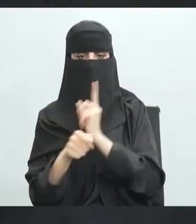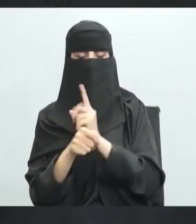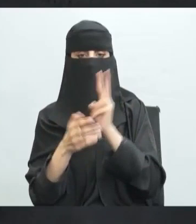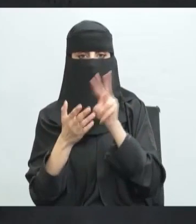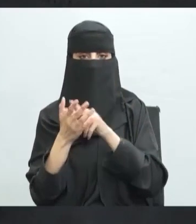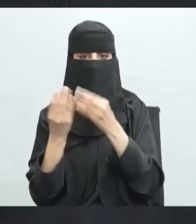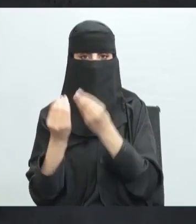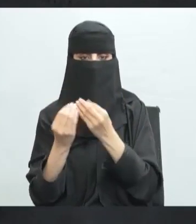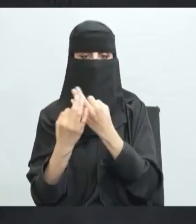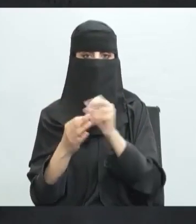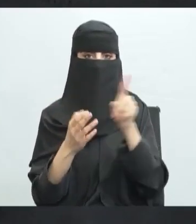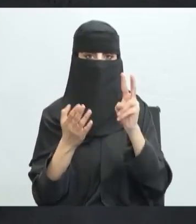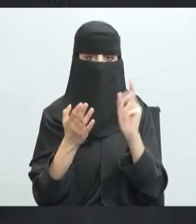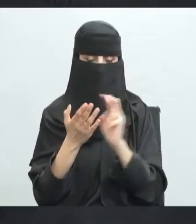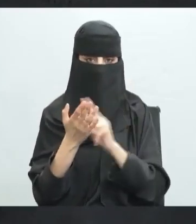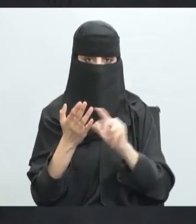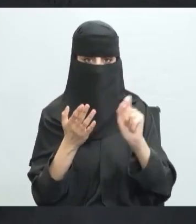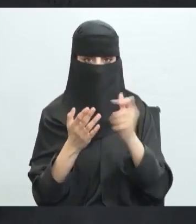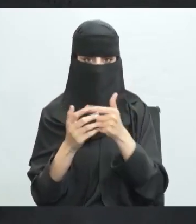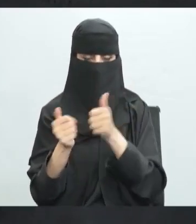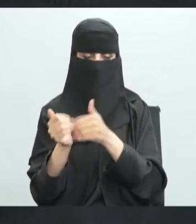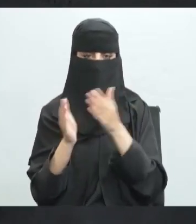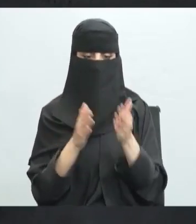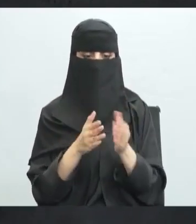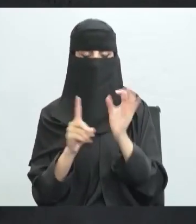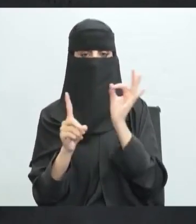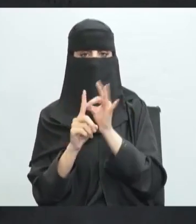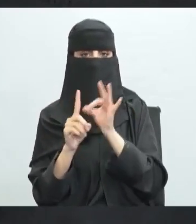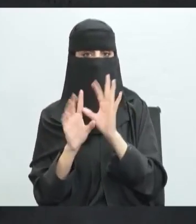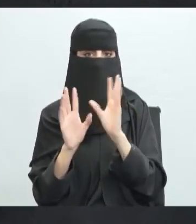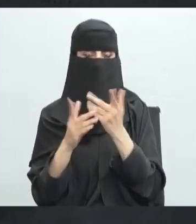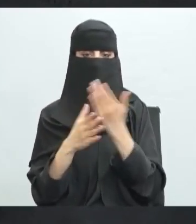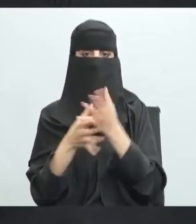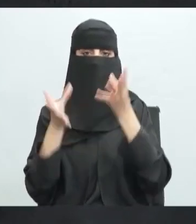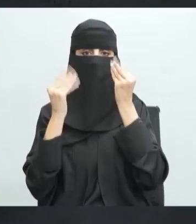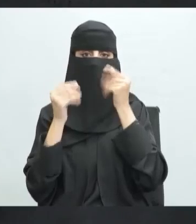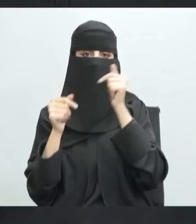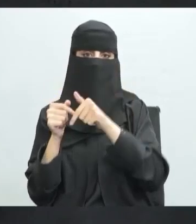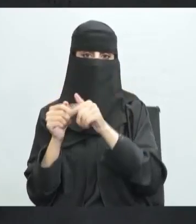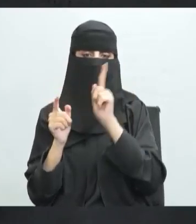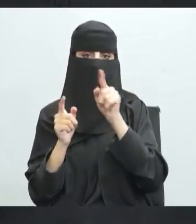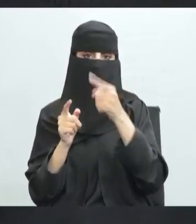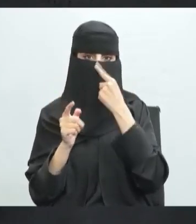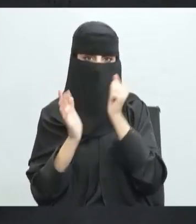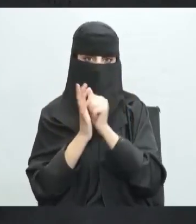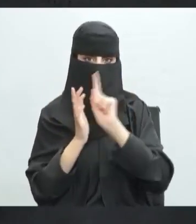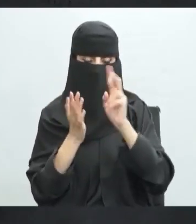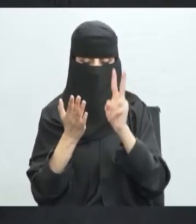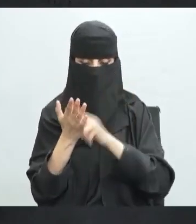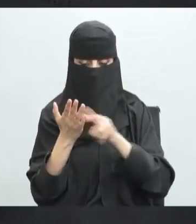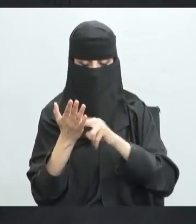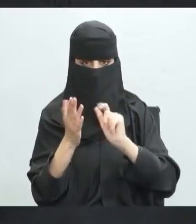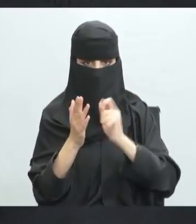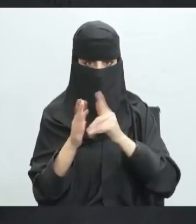قراءة قراءة سريعة حتى تتمرن على تلك القراءة والهدف هنا في التعليم لكن أنت أريد منك أن تقرأ قراءة سريعة ثم ستجيب مباشرة